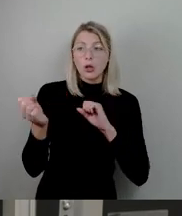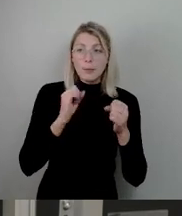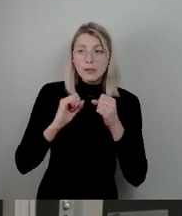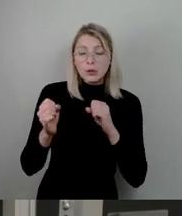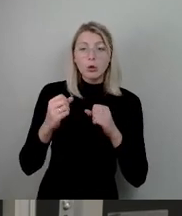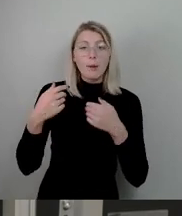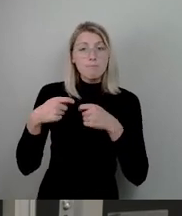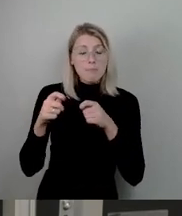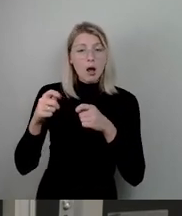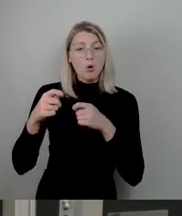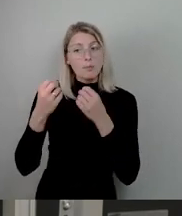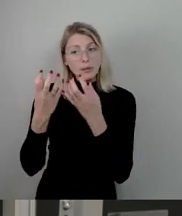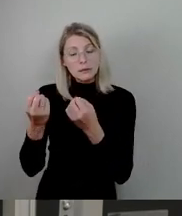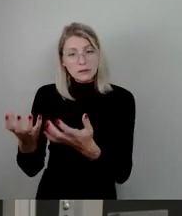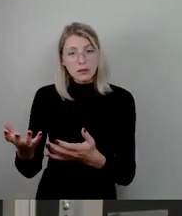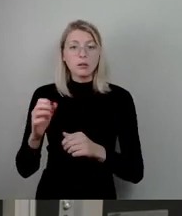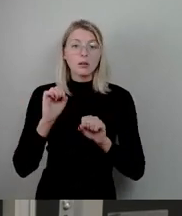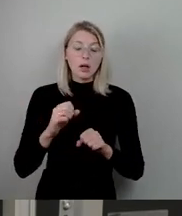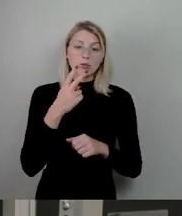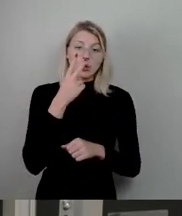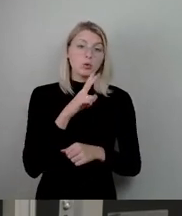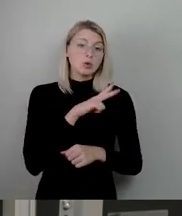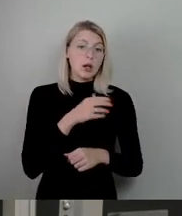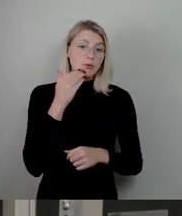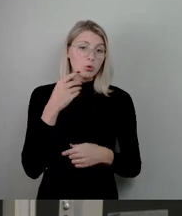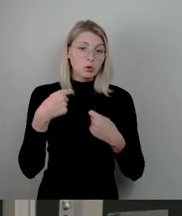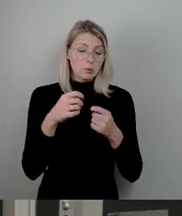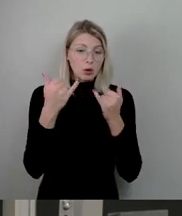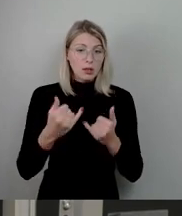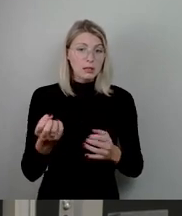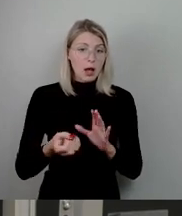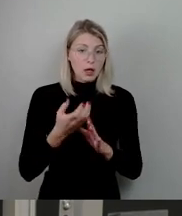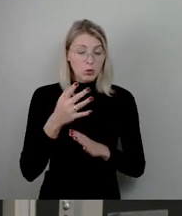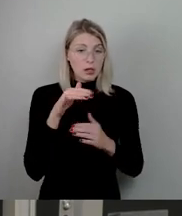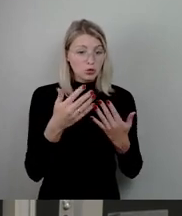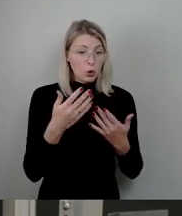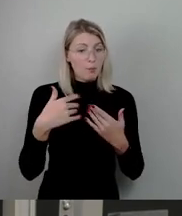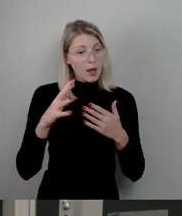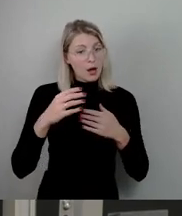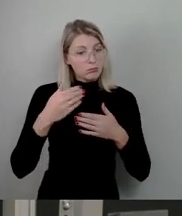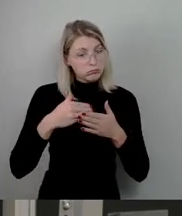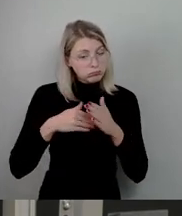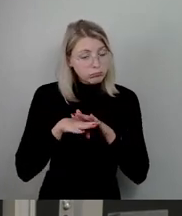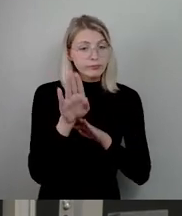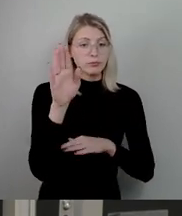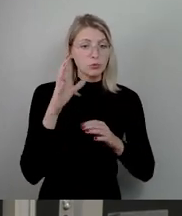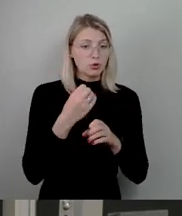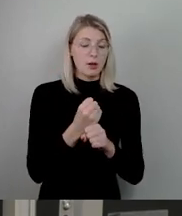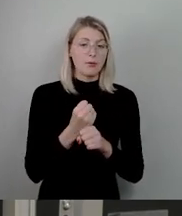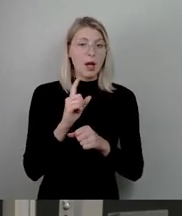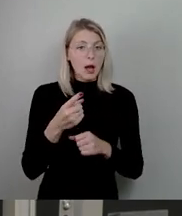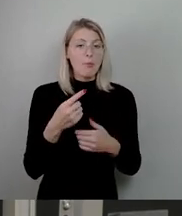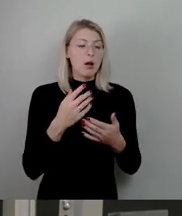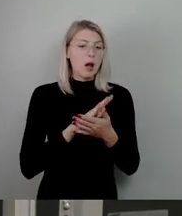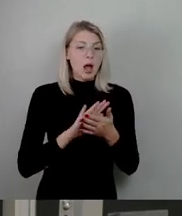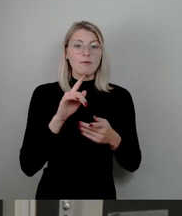führen, dass sozialer Wohnungsbau auch unter den aktuellen Marktbedingungen wieder an einigen Stellen in Fahrt kommt. Ich will aber auch dem Eindruck widersprechen, dass überhaupt gar nicht mehr gebaut